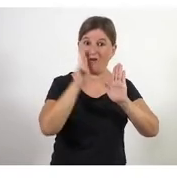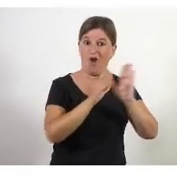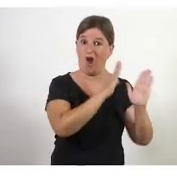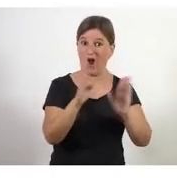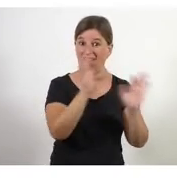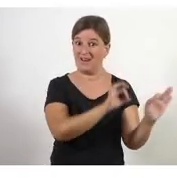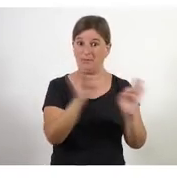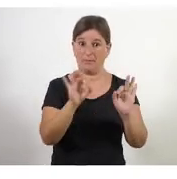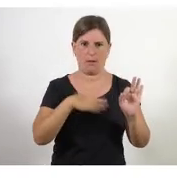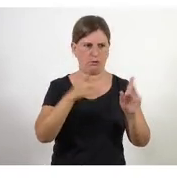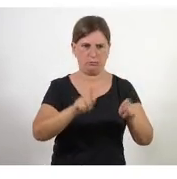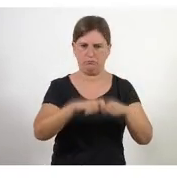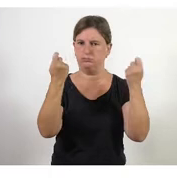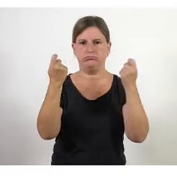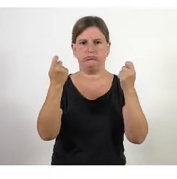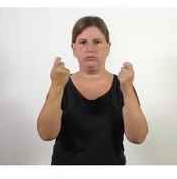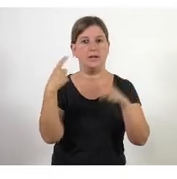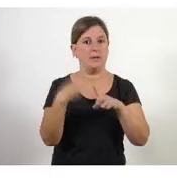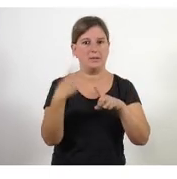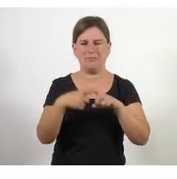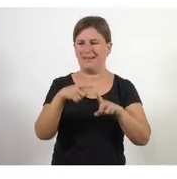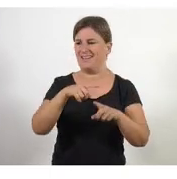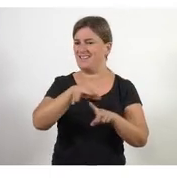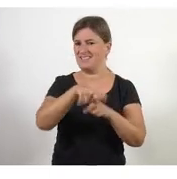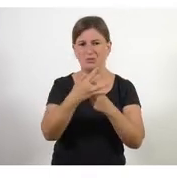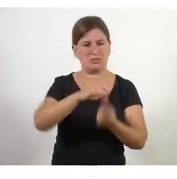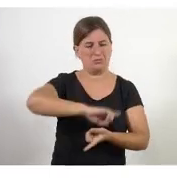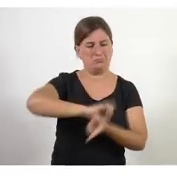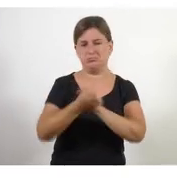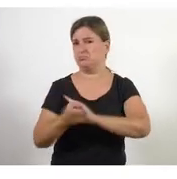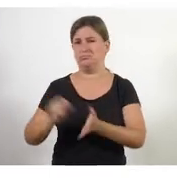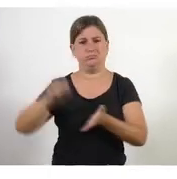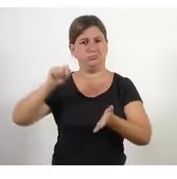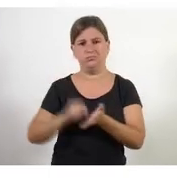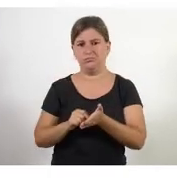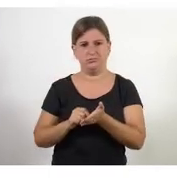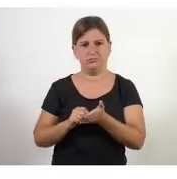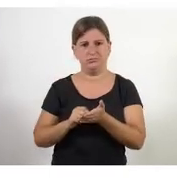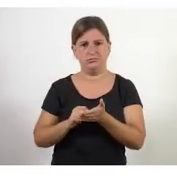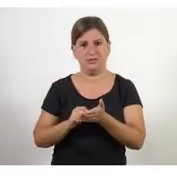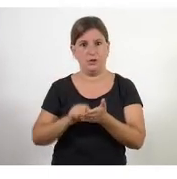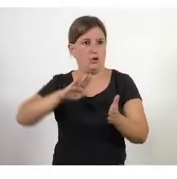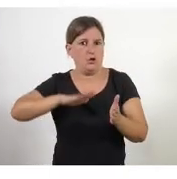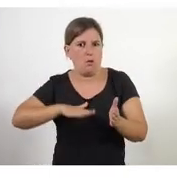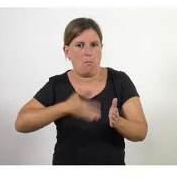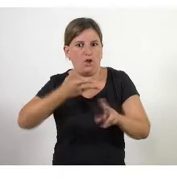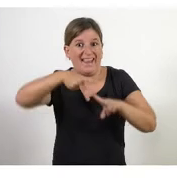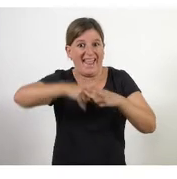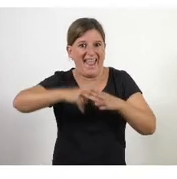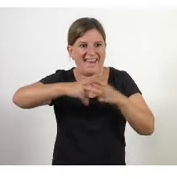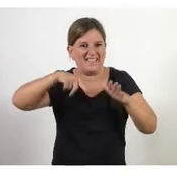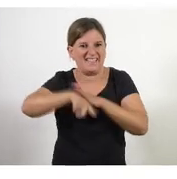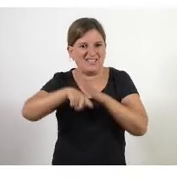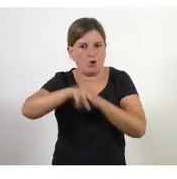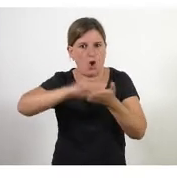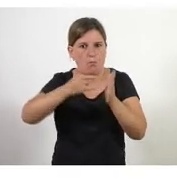puguis seguir aquella planificació perquè tot està canviant tan ràpid que has de fins i tot a lo millor canviar les eines de gestió